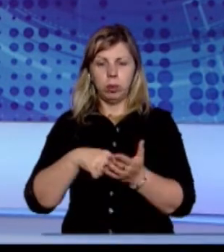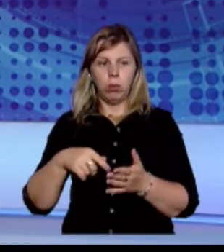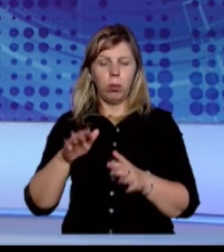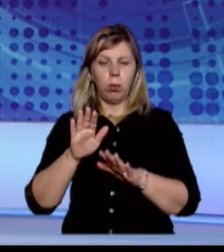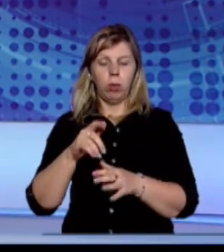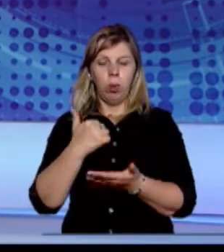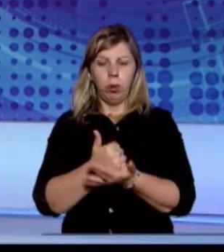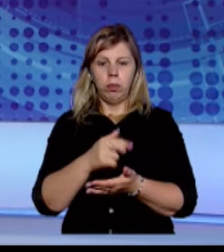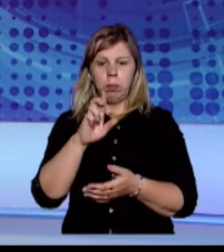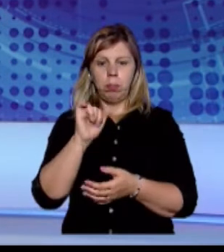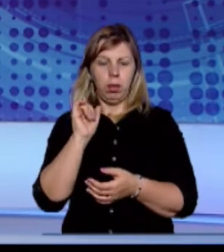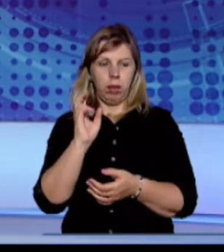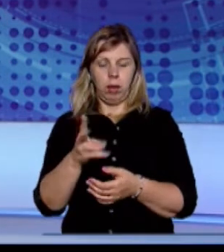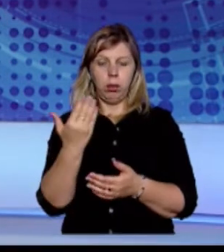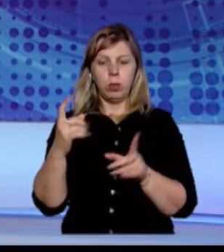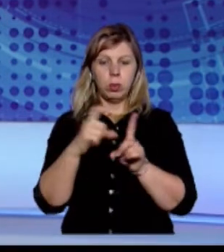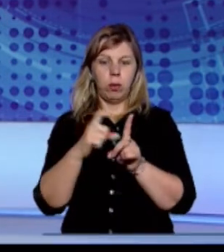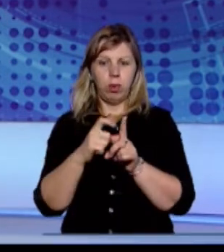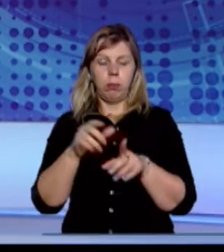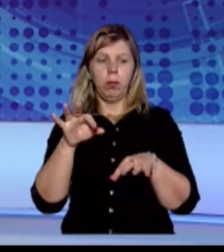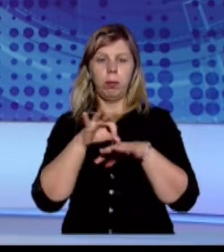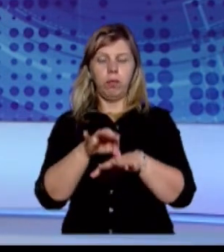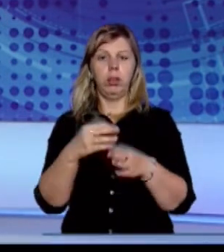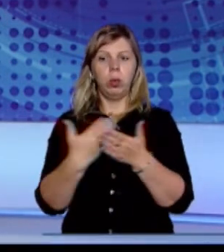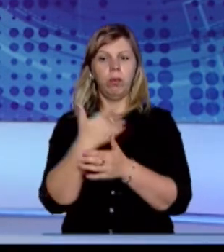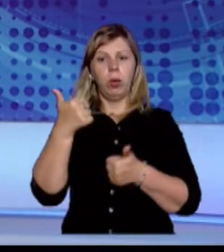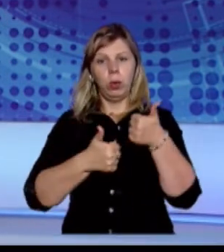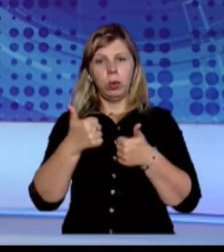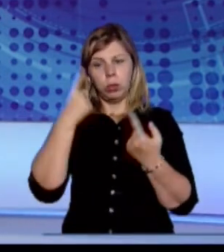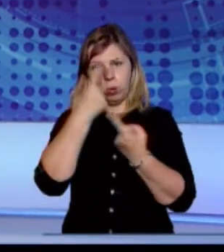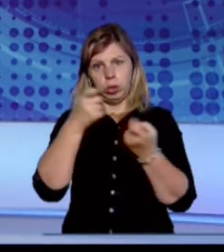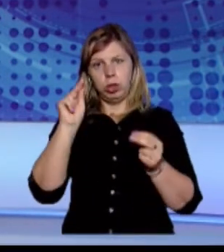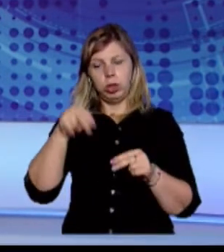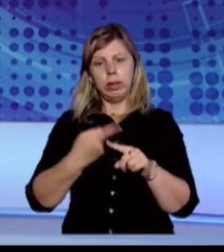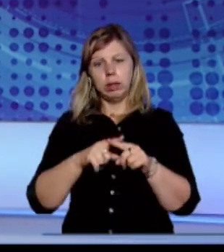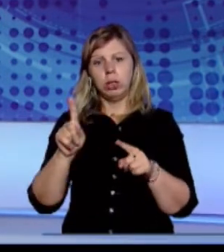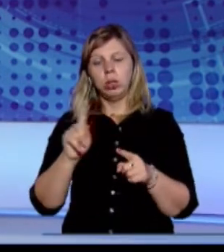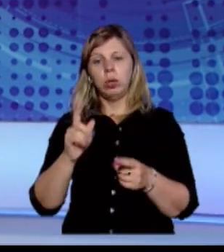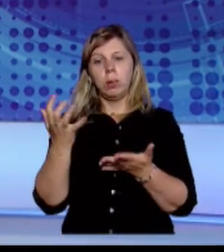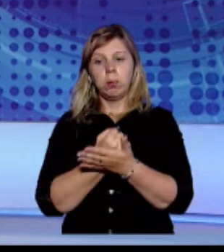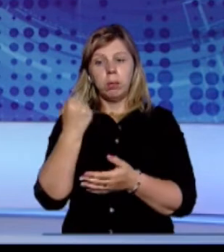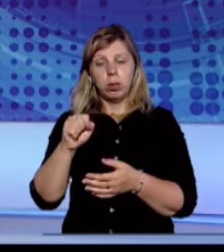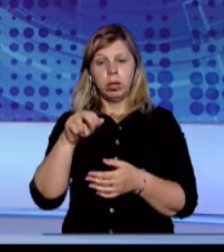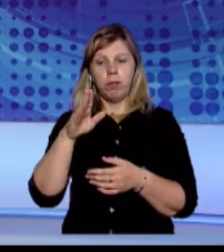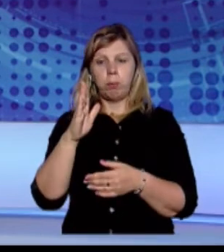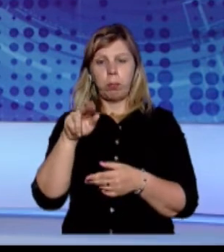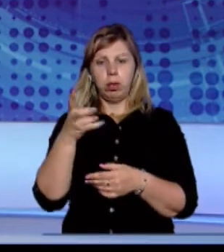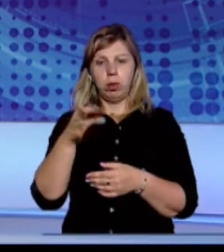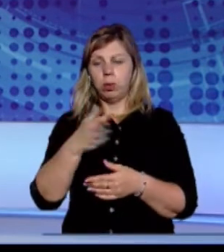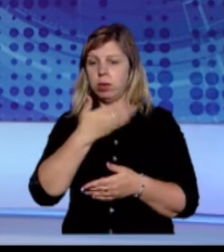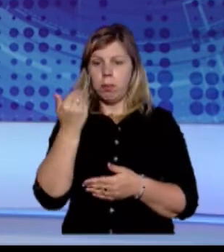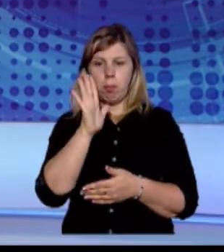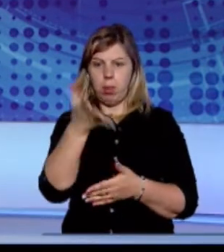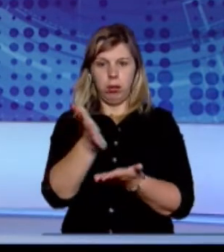Олександр Білак. За його словами, проведення нового конкурсу оголосили через те, що переможниця Вікторія Пантьон не має